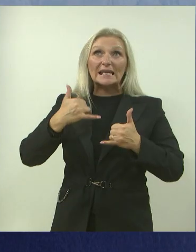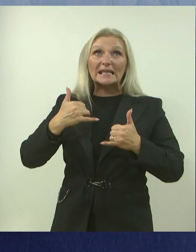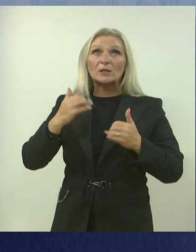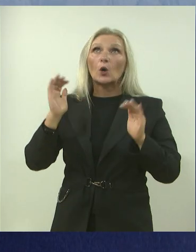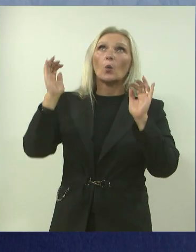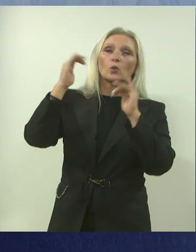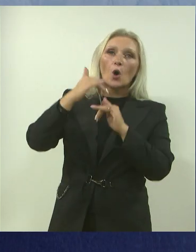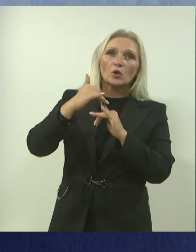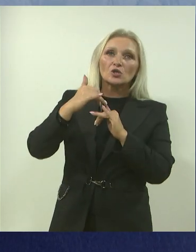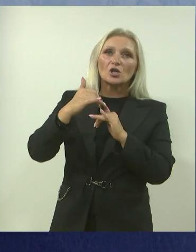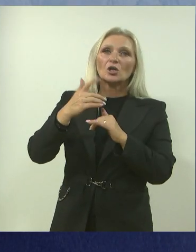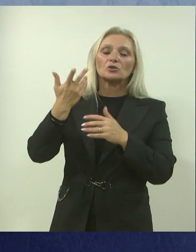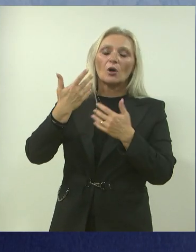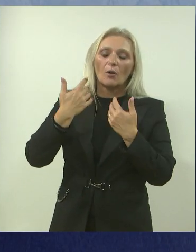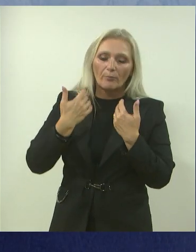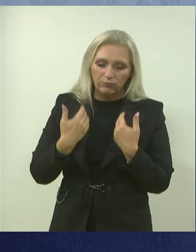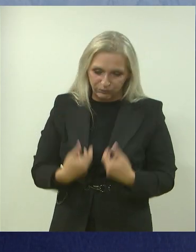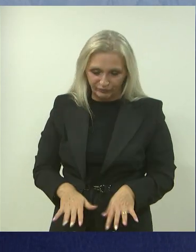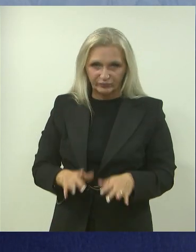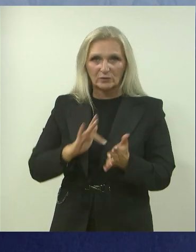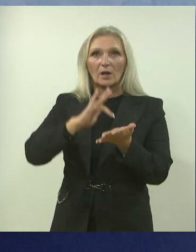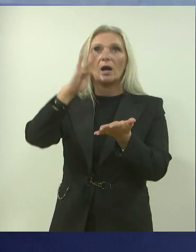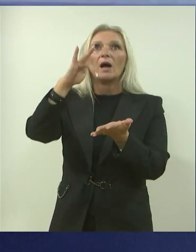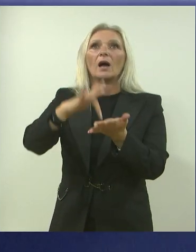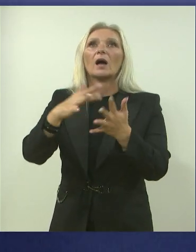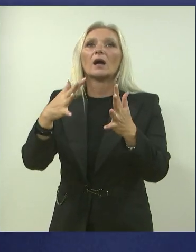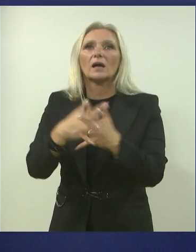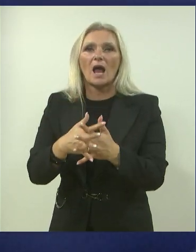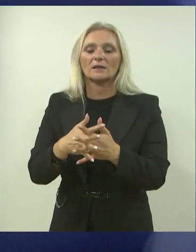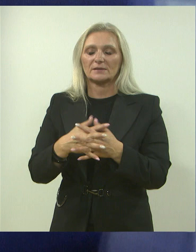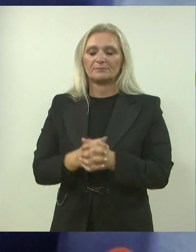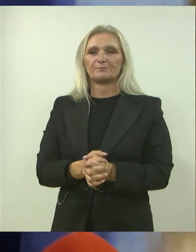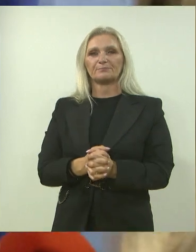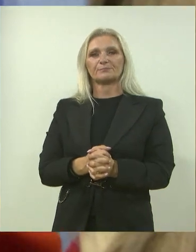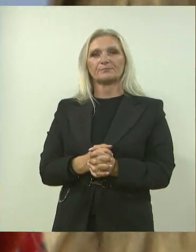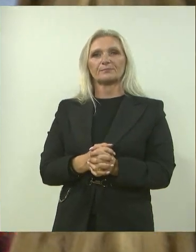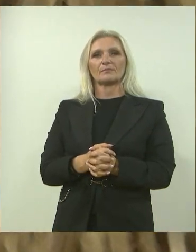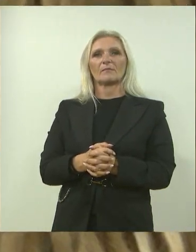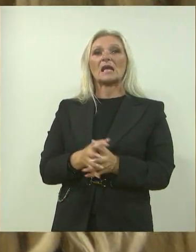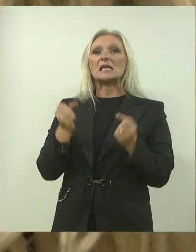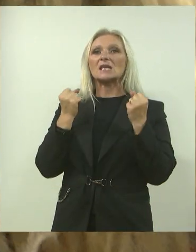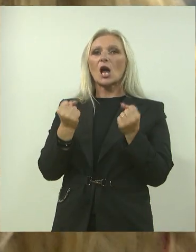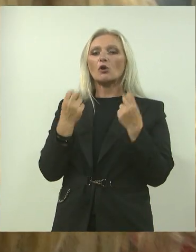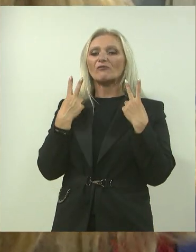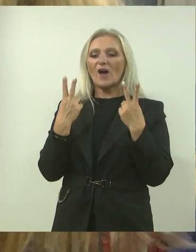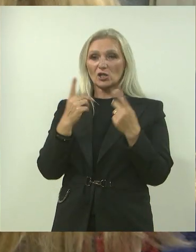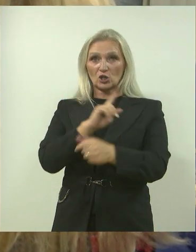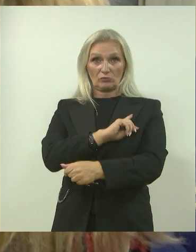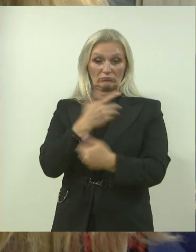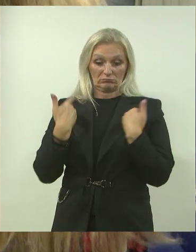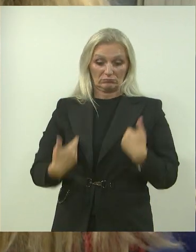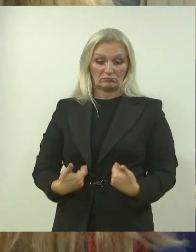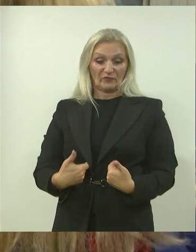kad, i do iznemoglosti, do tog i tog grada. Dakle, rekli ste, vrlo je bitna fizička sprema,